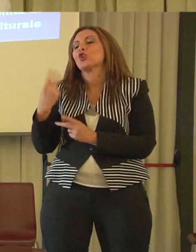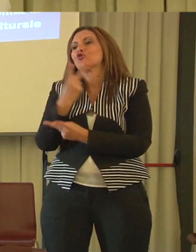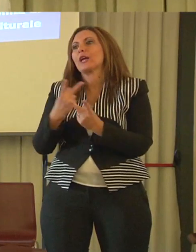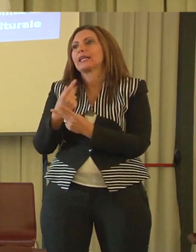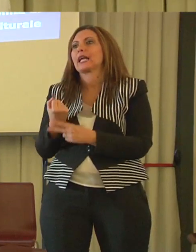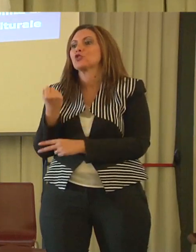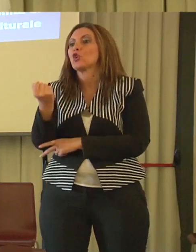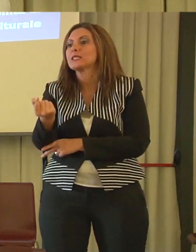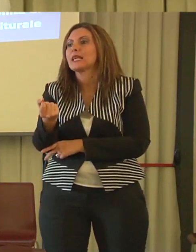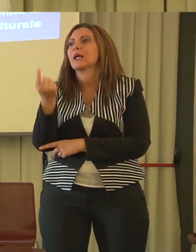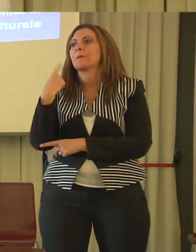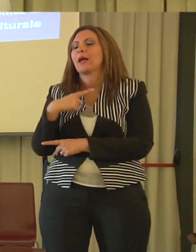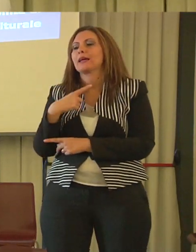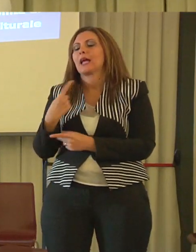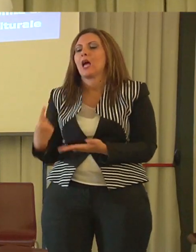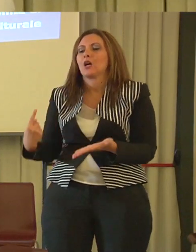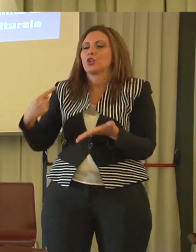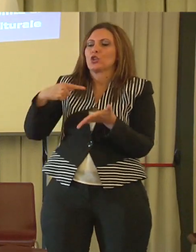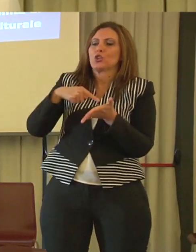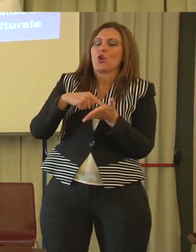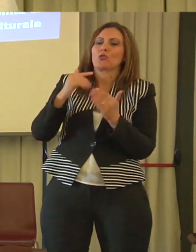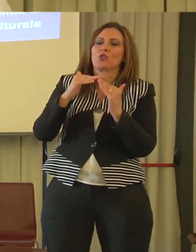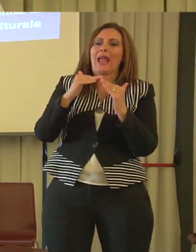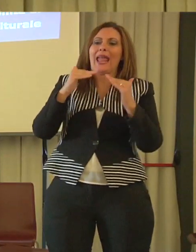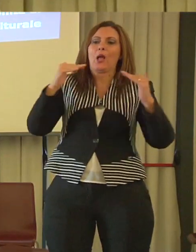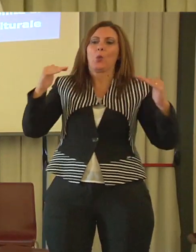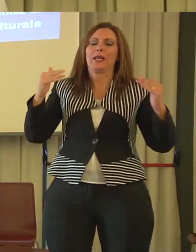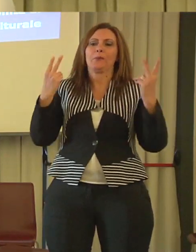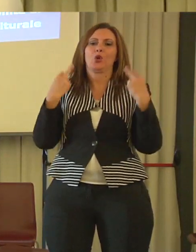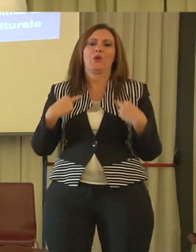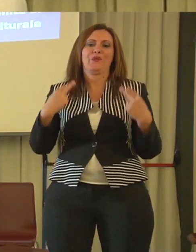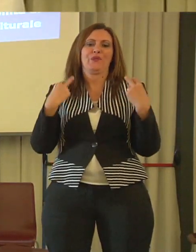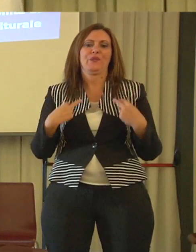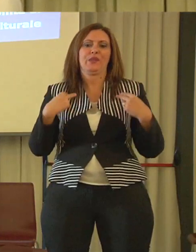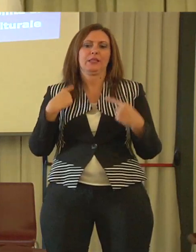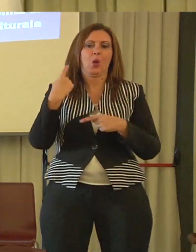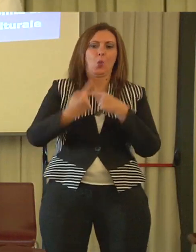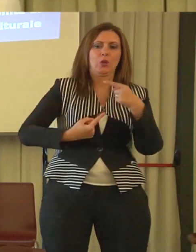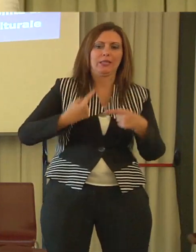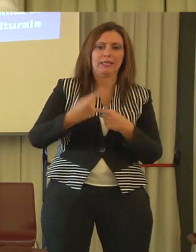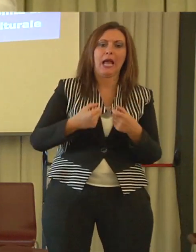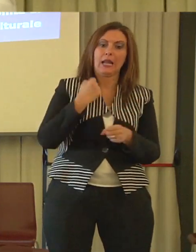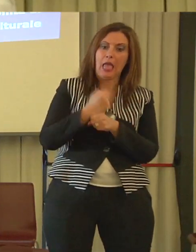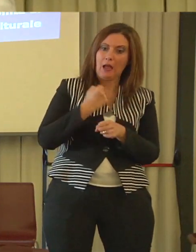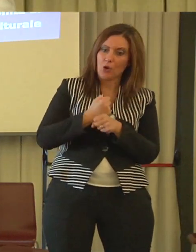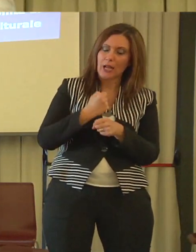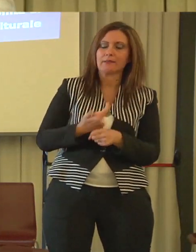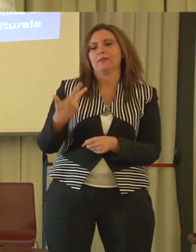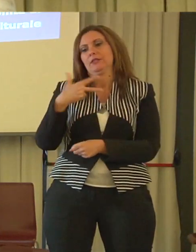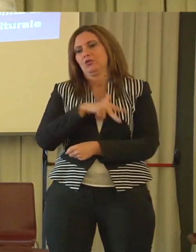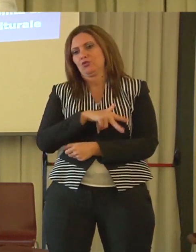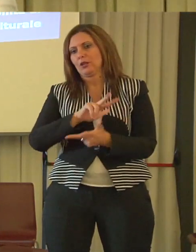rimettersi in sintonia con la vita quotidiana, lavorativa e con la vita sociale. Ora, questo